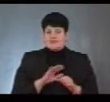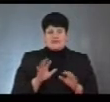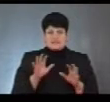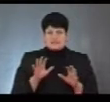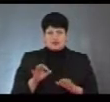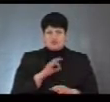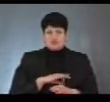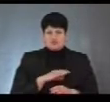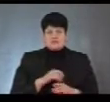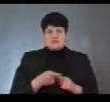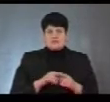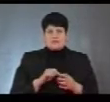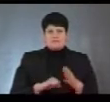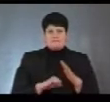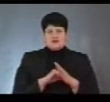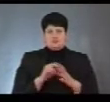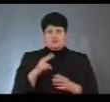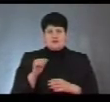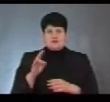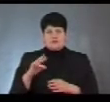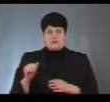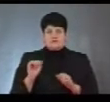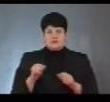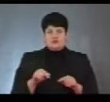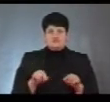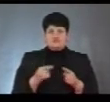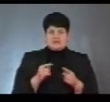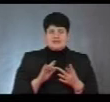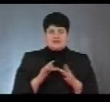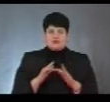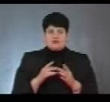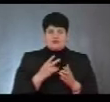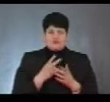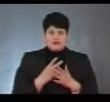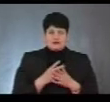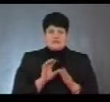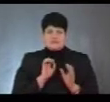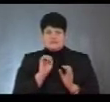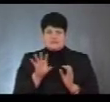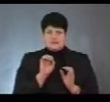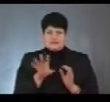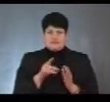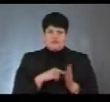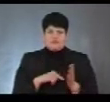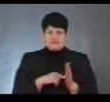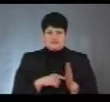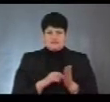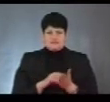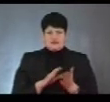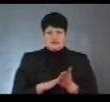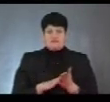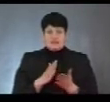суті, користуються цими базами даних. Вони можуть створити електронному вигляді і залити це все в наш електронний реєстр міста. Тобто, він є, але він просто